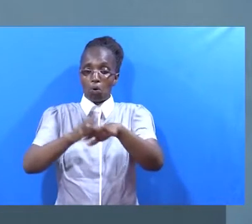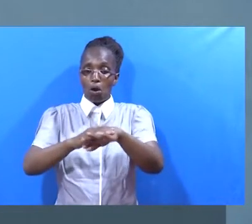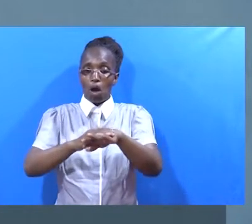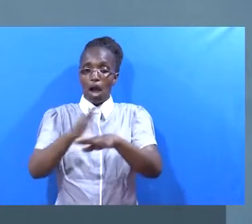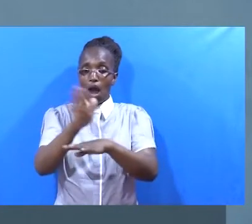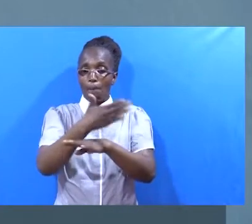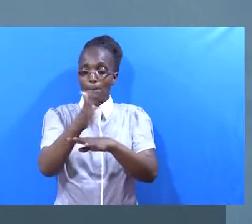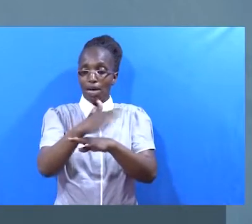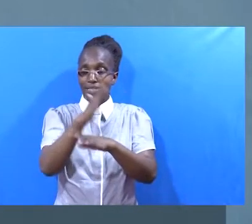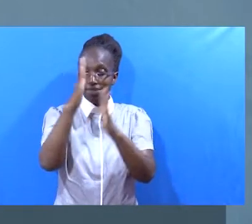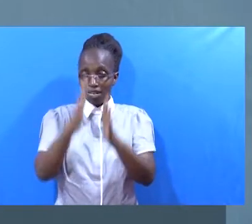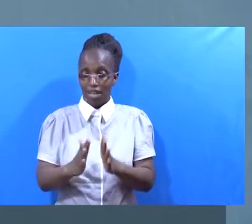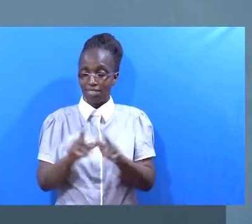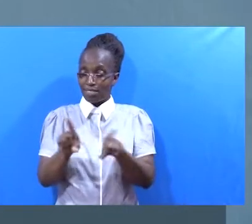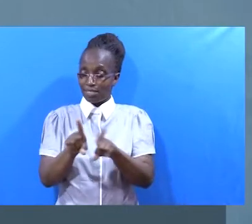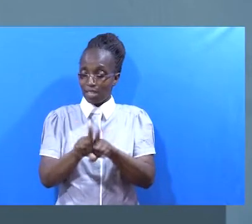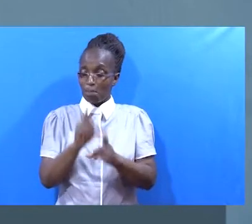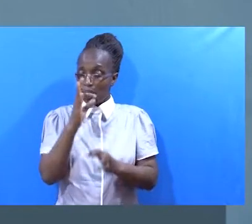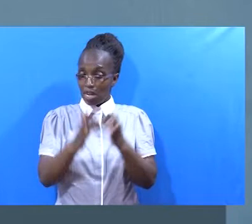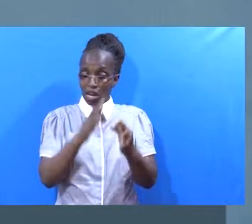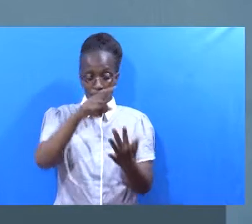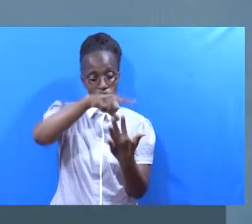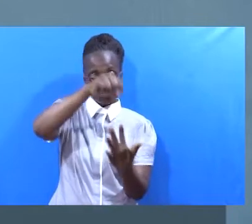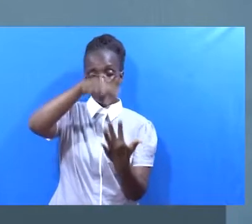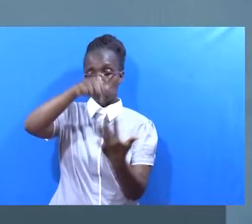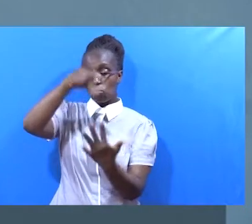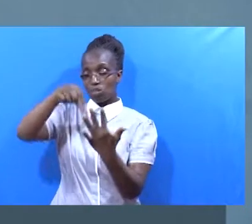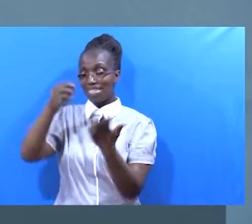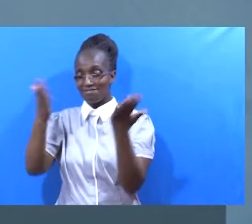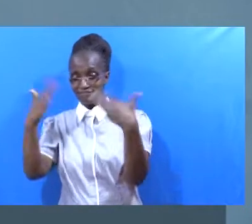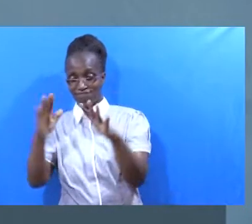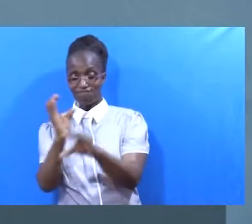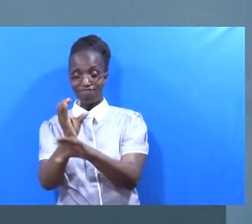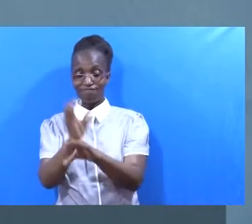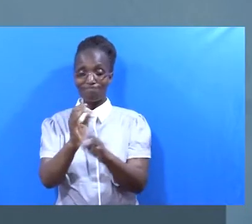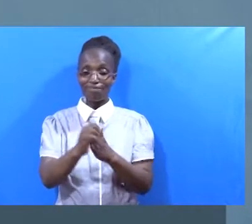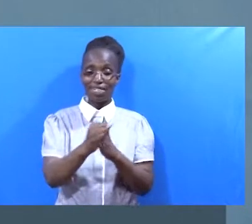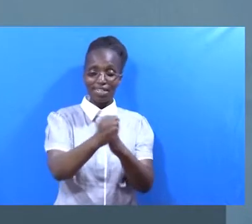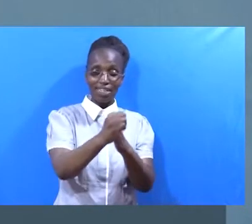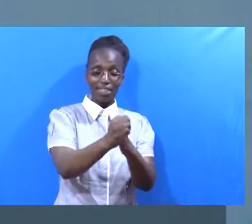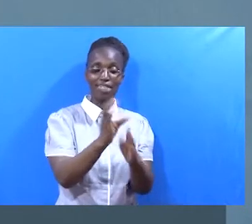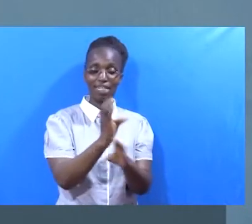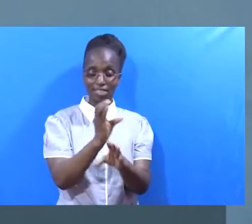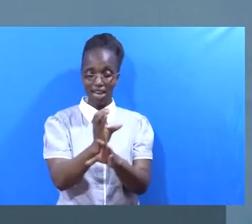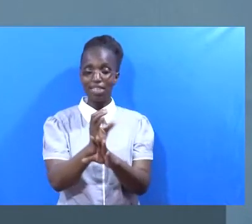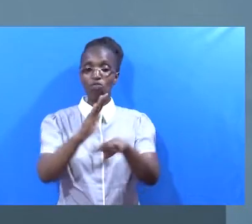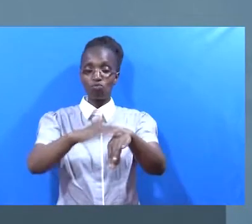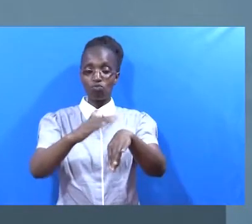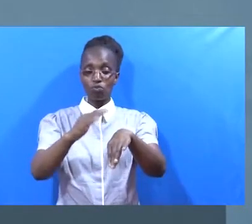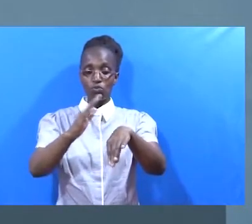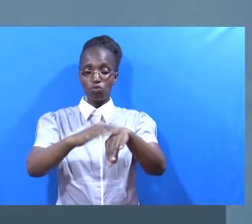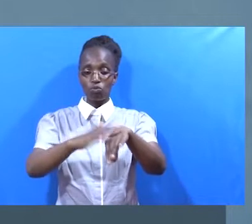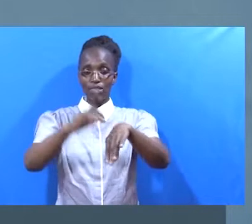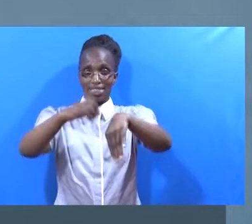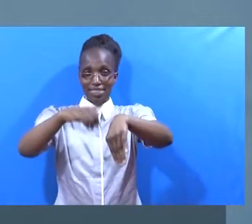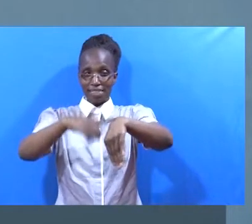Kama ni kwa kijiji Ata kama umechaguliwa Umewekelewa mikono uongozi kikundi fulani Ukona wakati